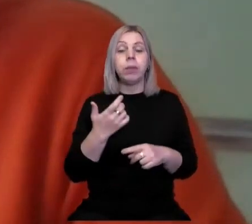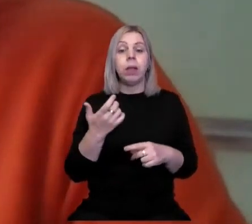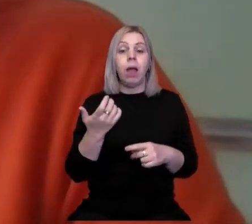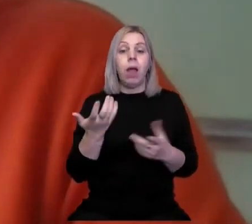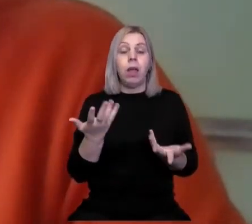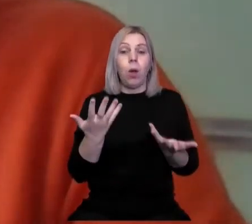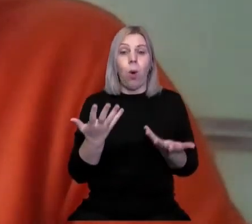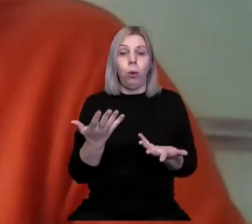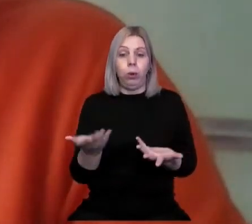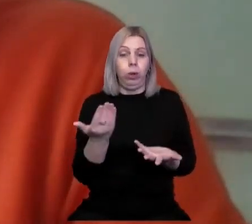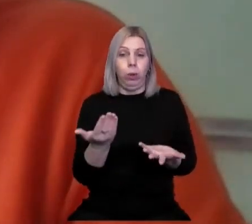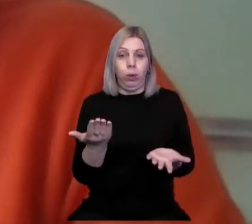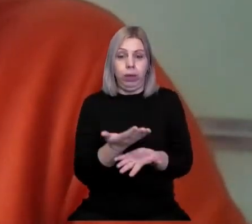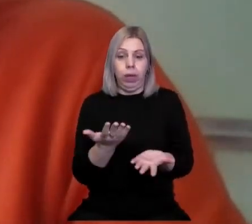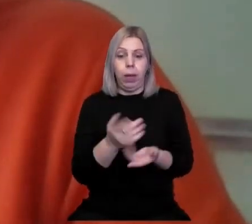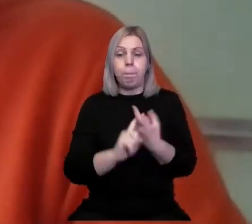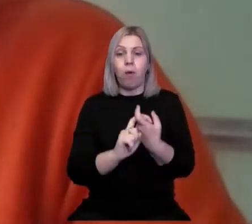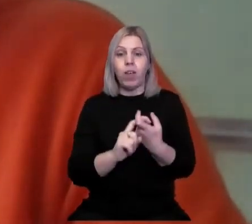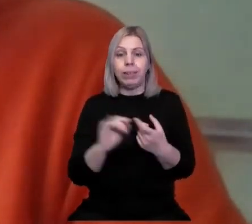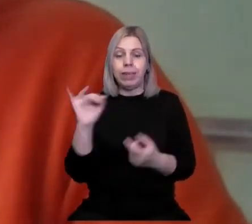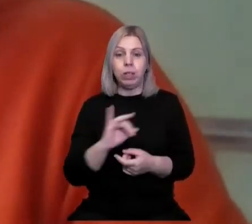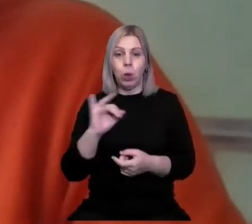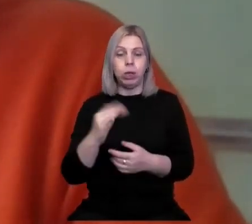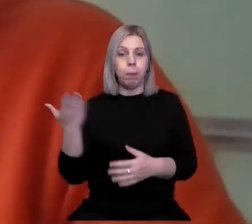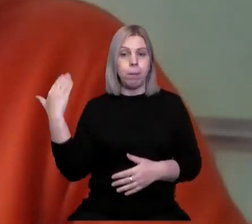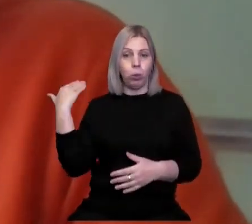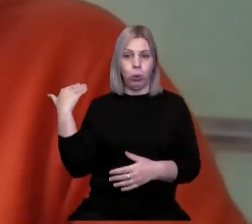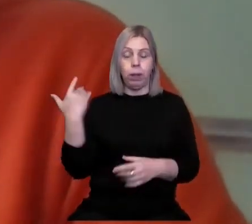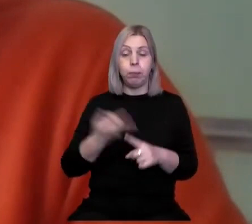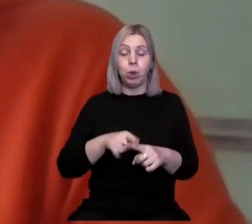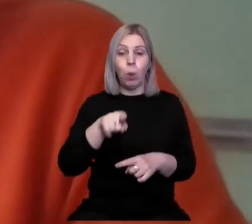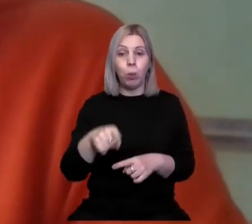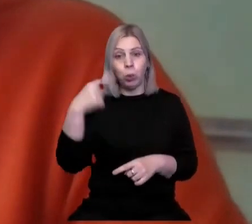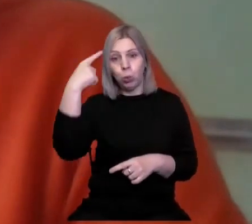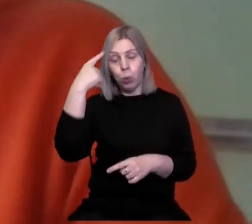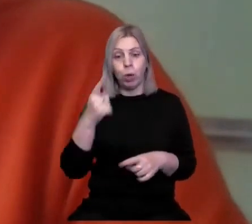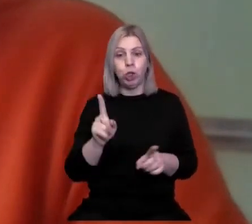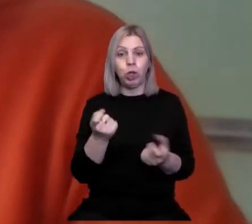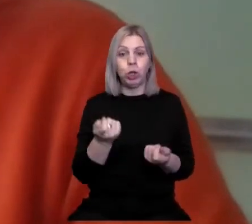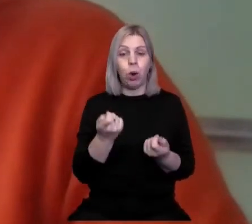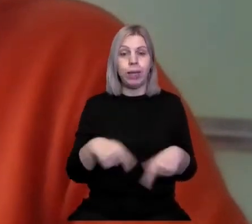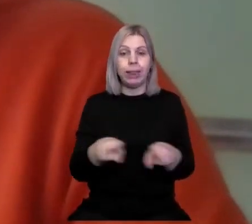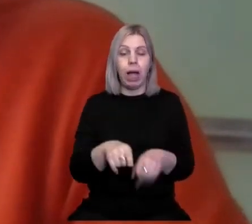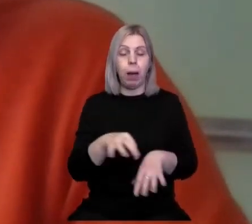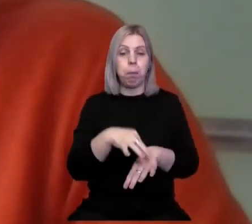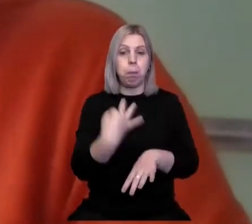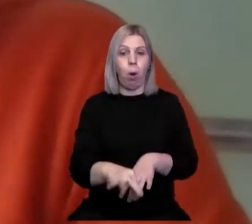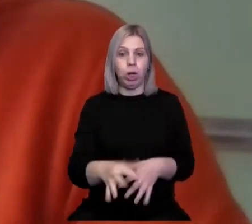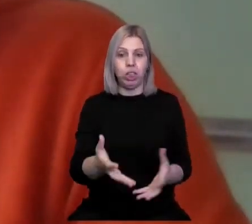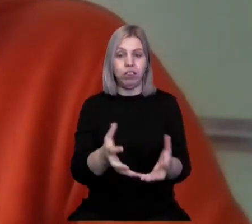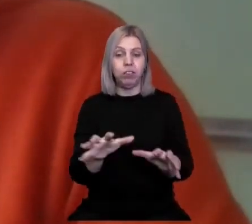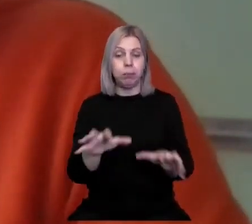пов'язує з історичним минулом. Тому, думаю, що трохи так боляче